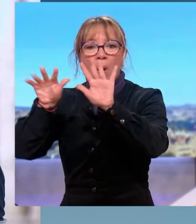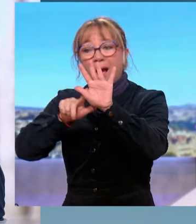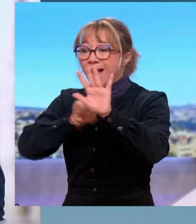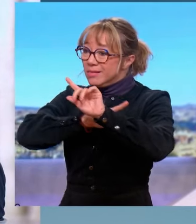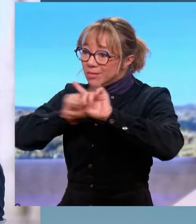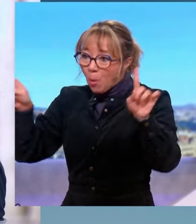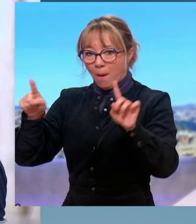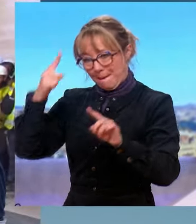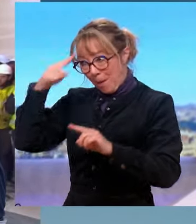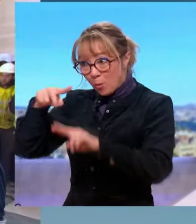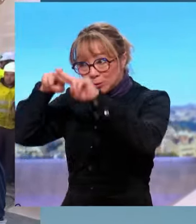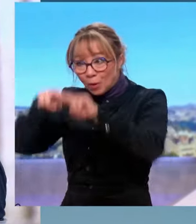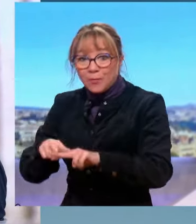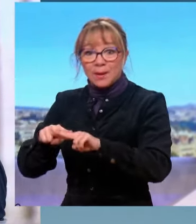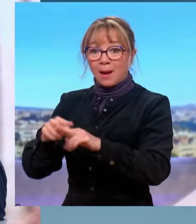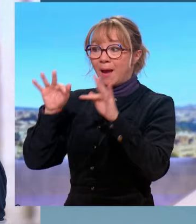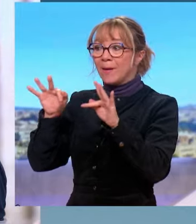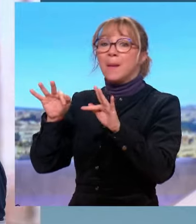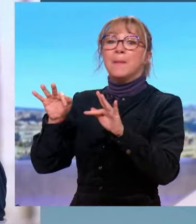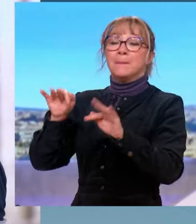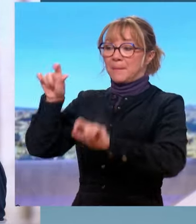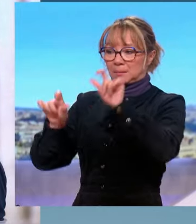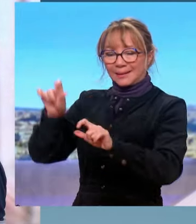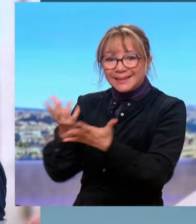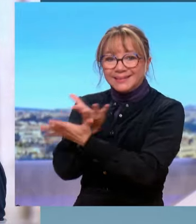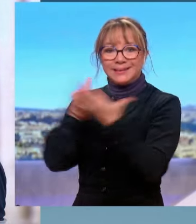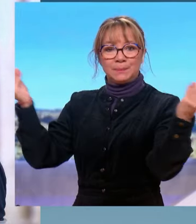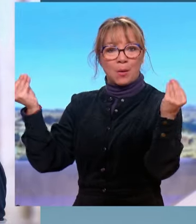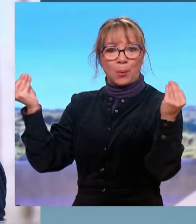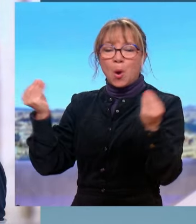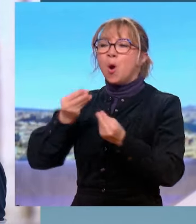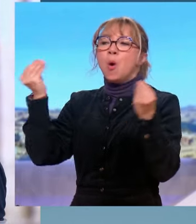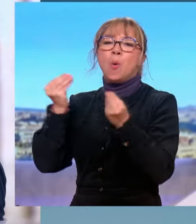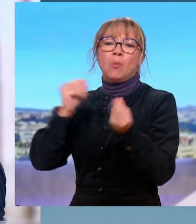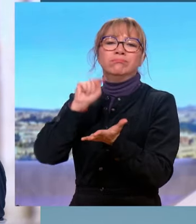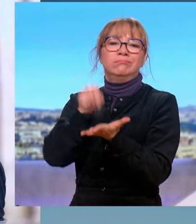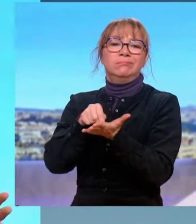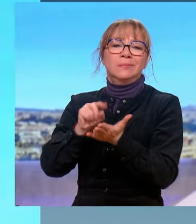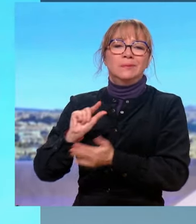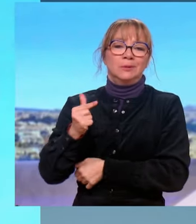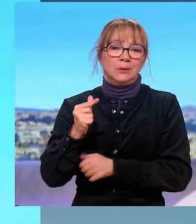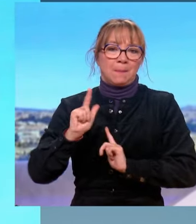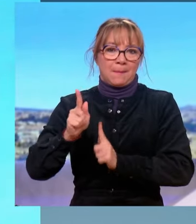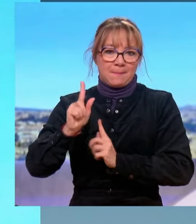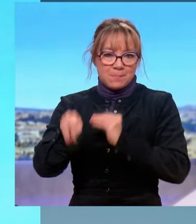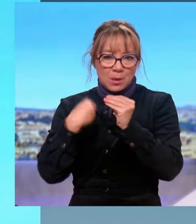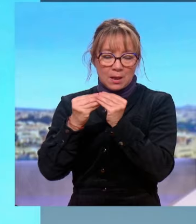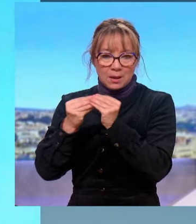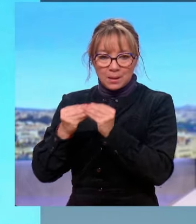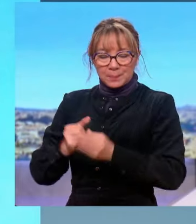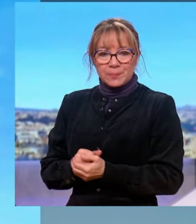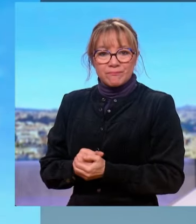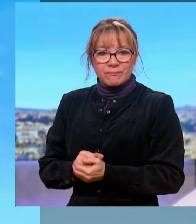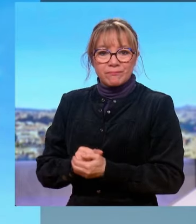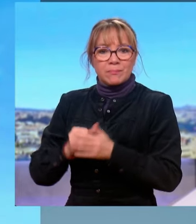en mémoire des disparus de la Shoah. Il faut quand même faire la différence entre ce qui peut être rapporté, ça et là, par certains. Respectons l'effet.